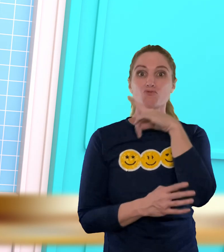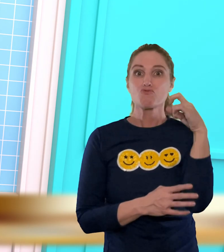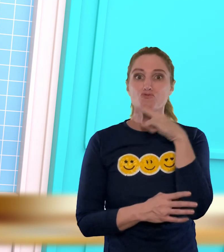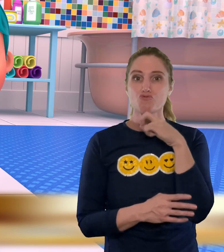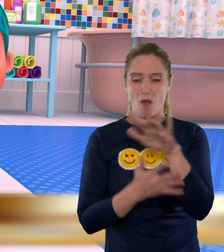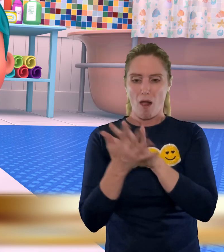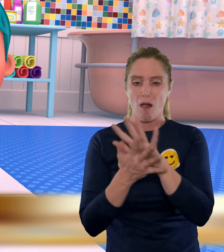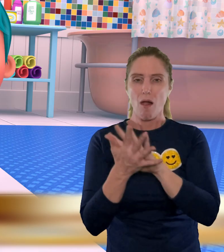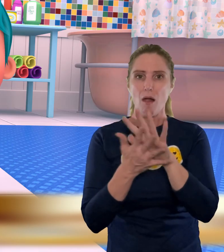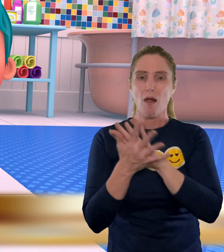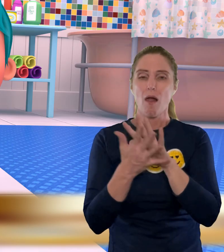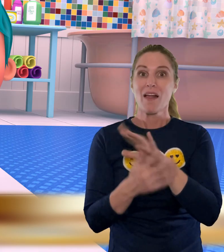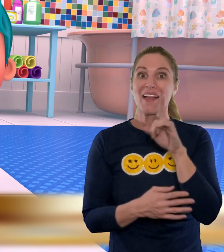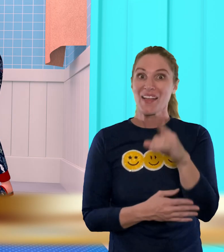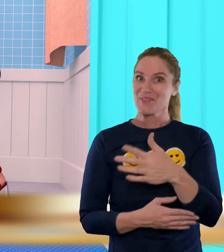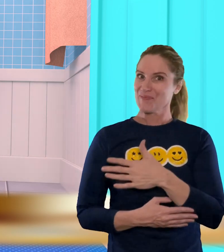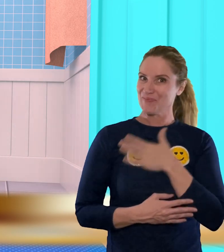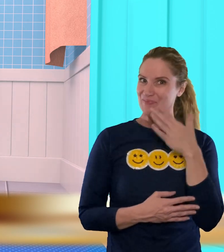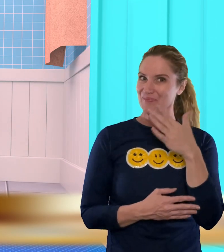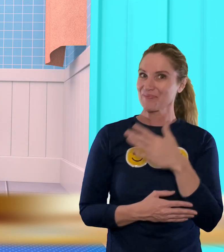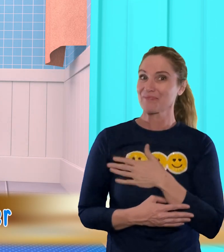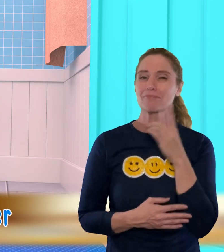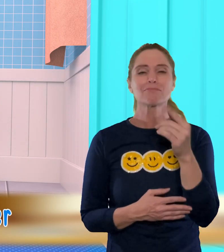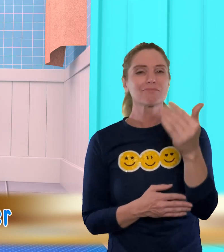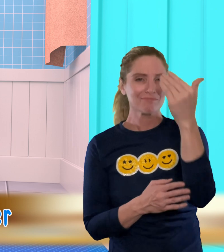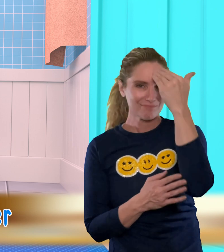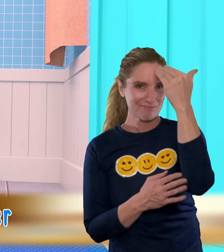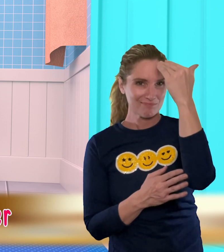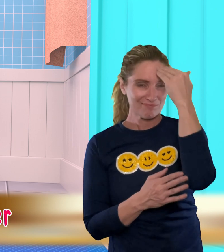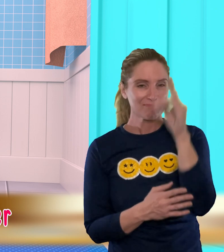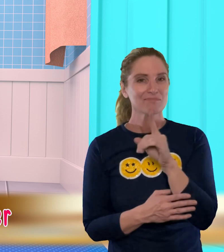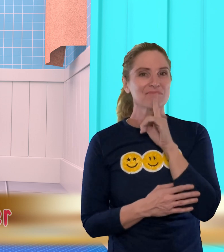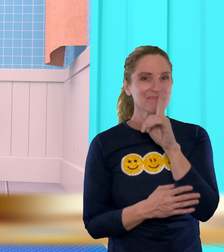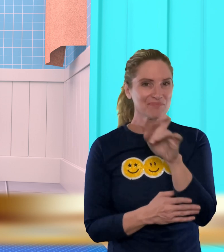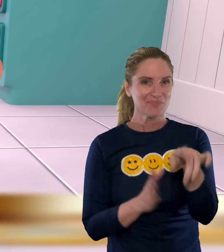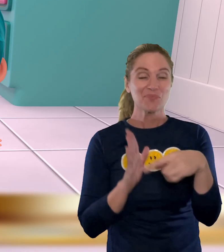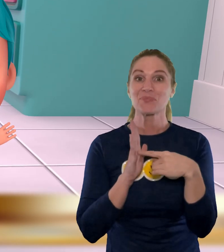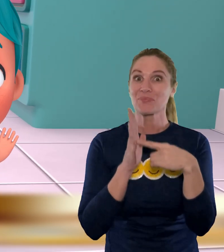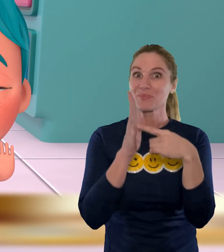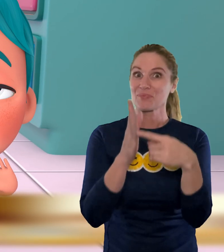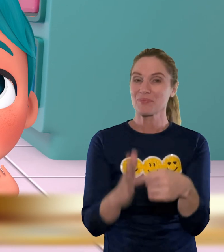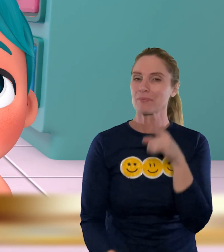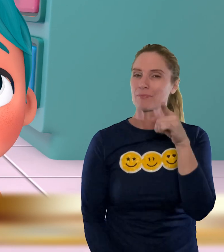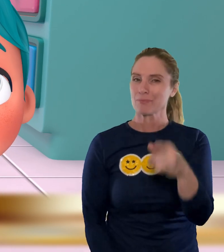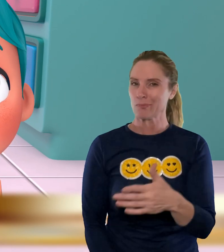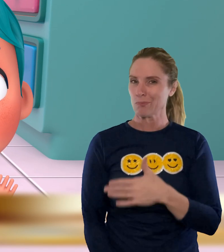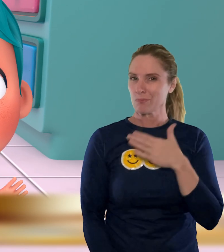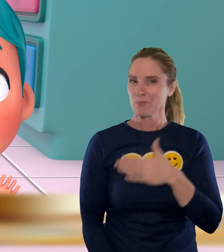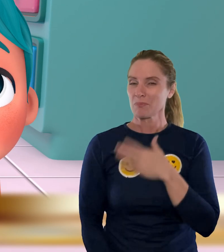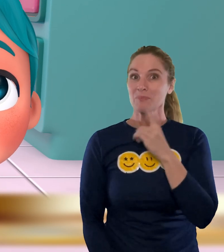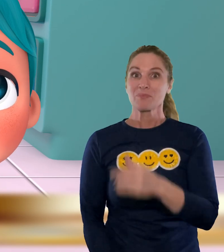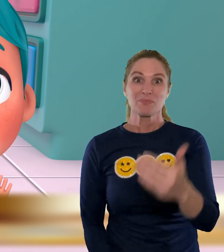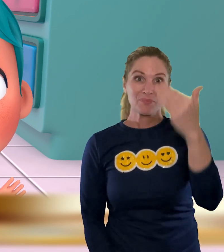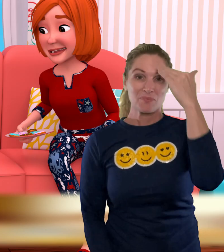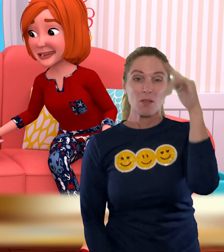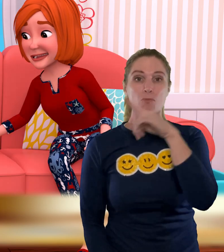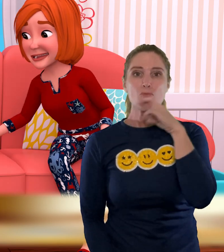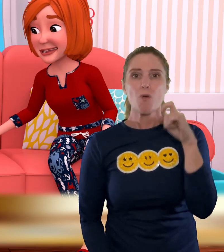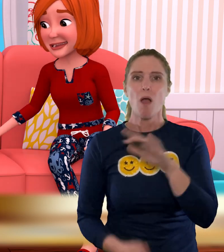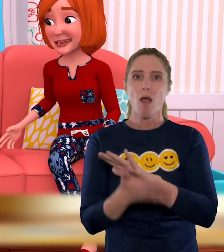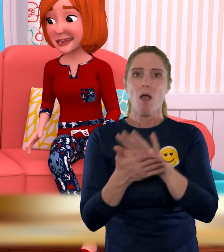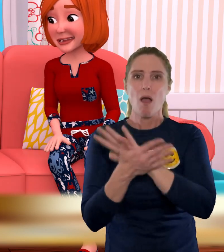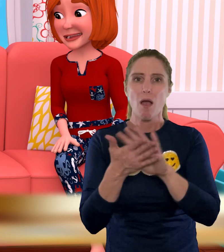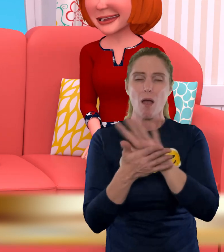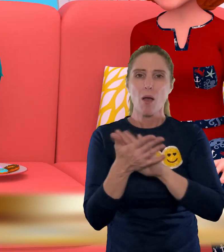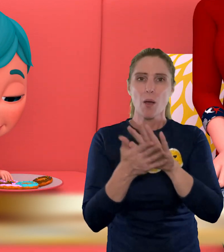trockne die Hände ab Wenn du glücklich bist und halte, ja, dann sag es allen weiter Wenn du glücklich bist,